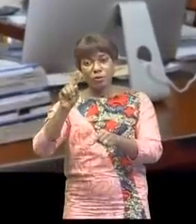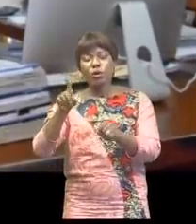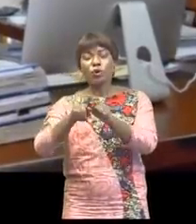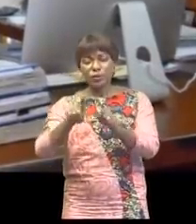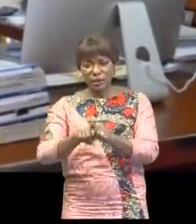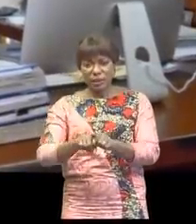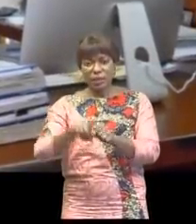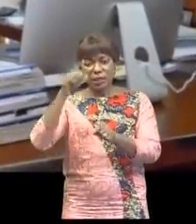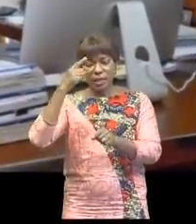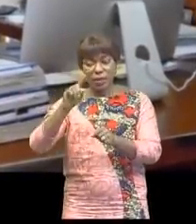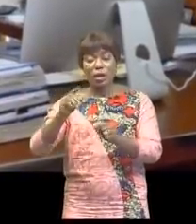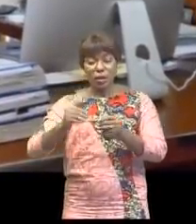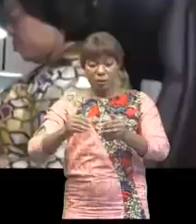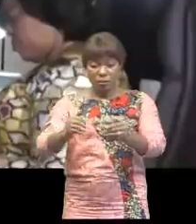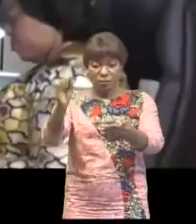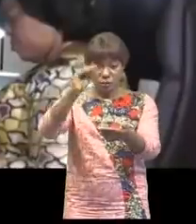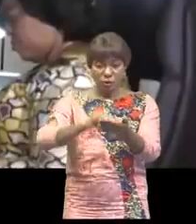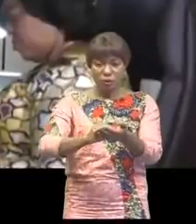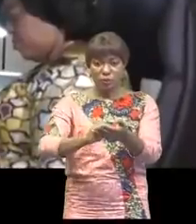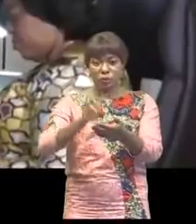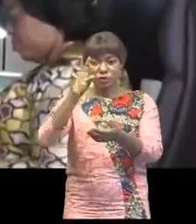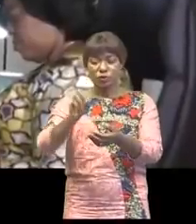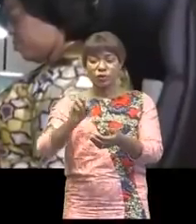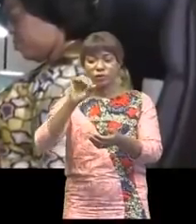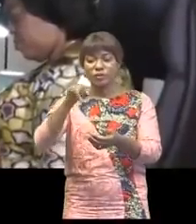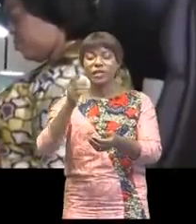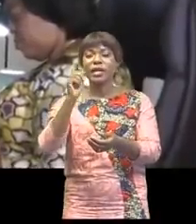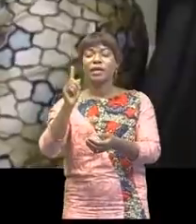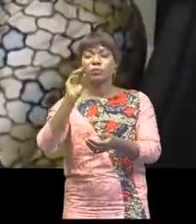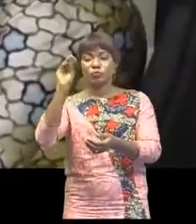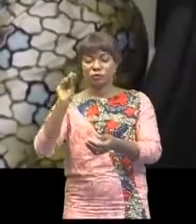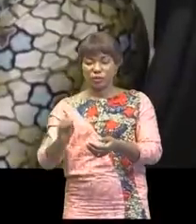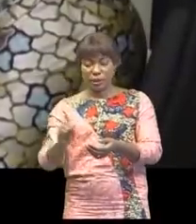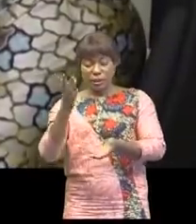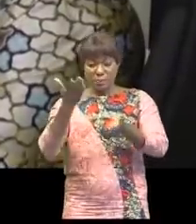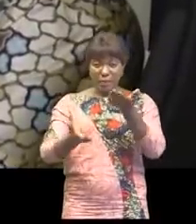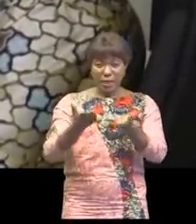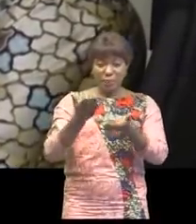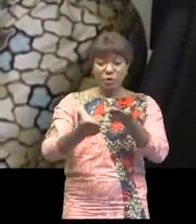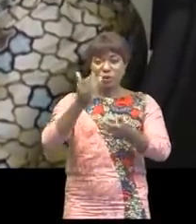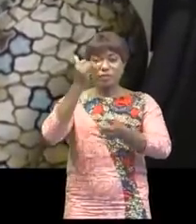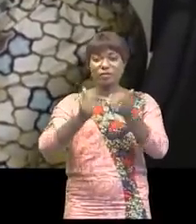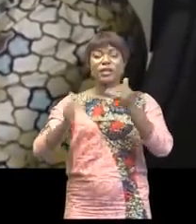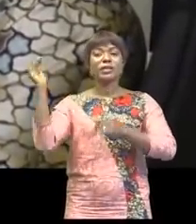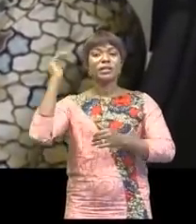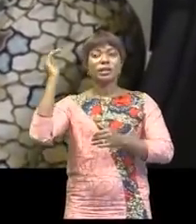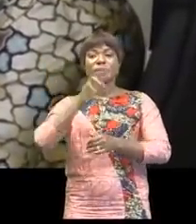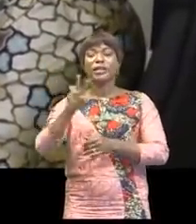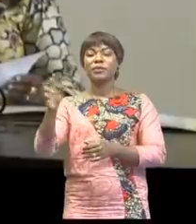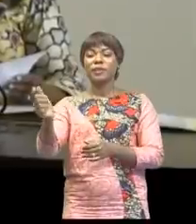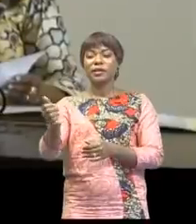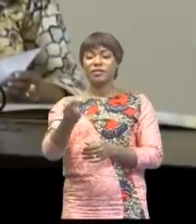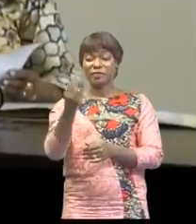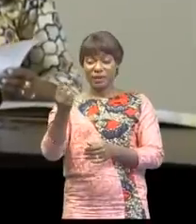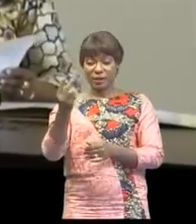appréciation des 0,20% au parallèle. En cumul, par rapport à fin décembre 2020, il se